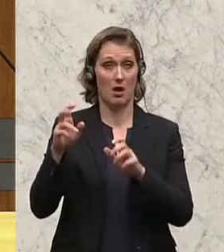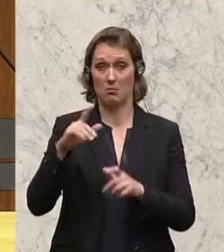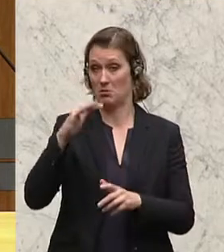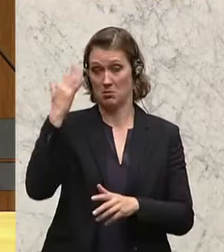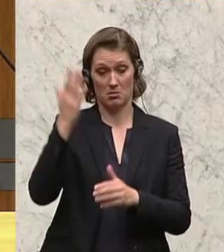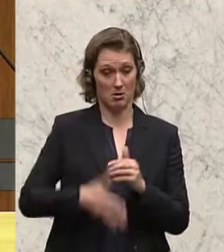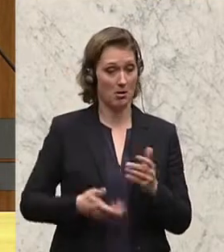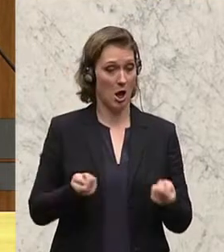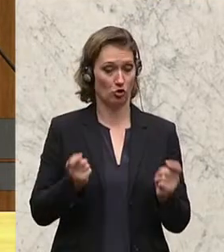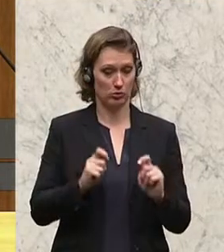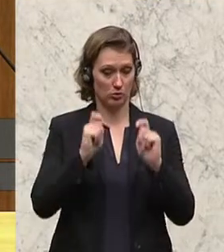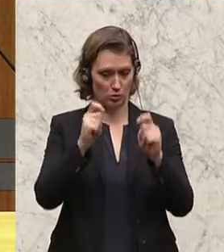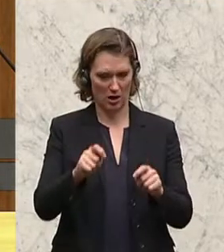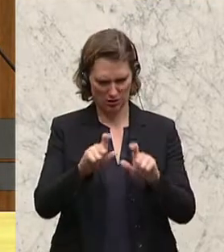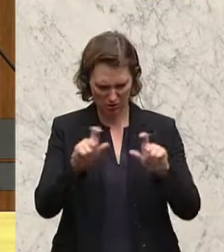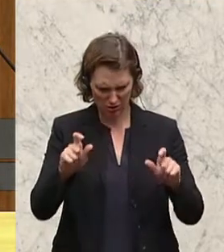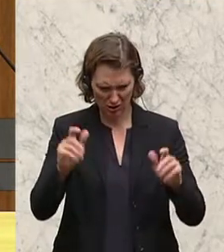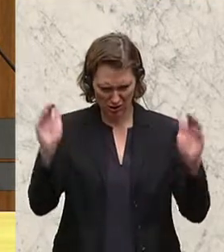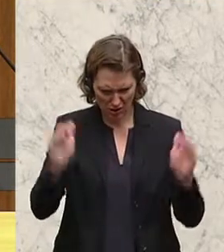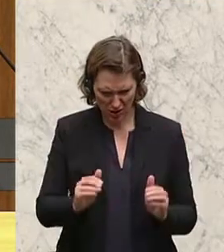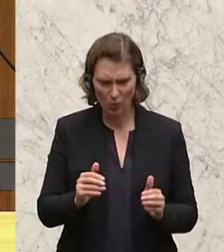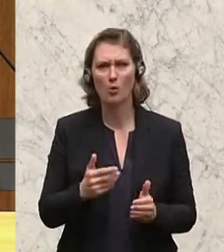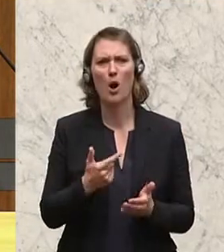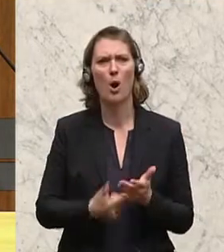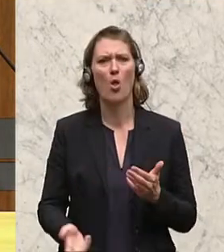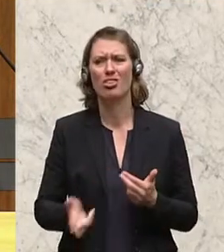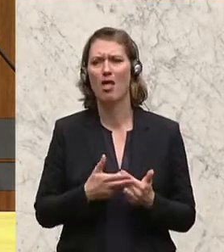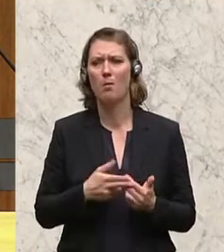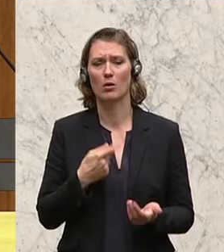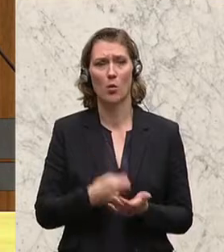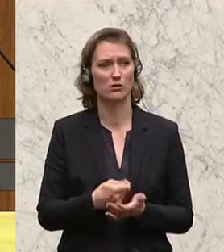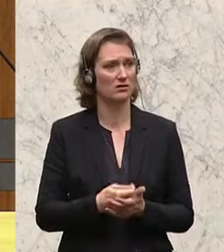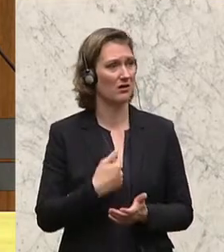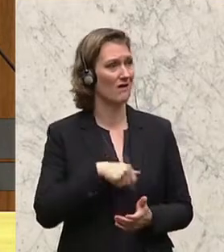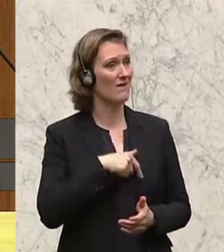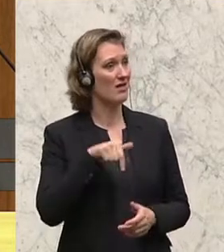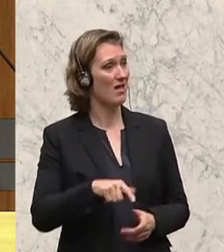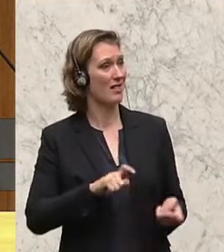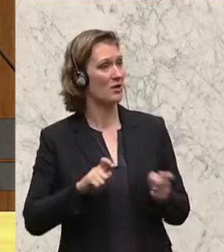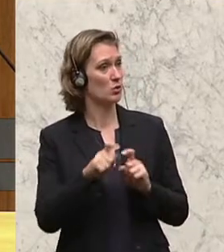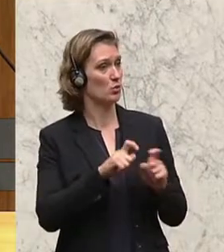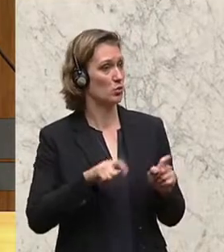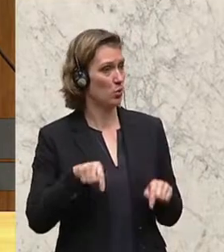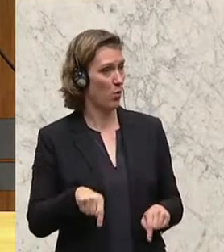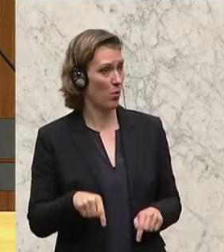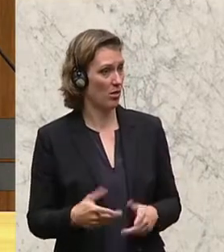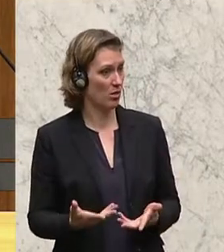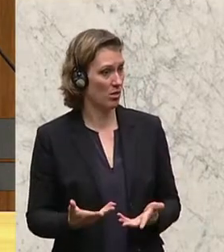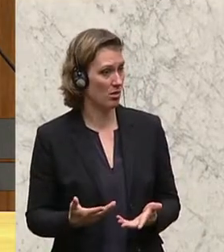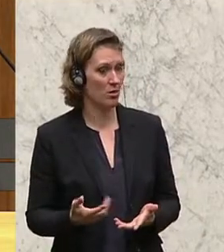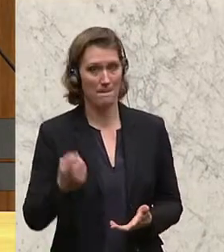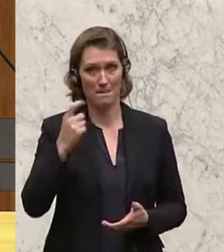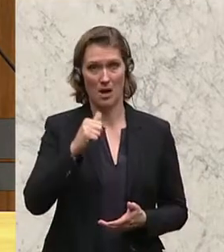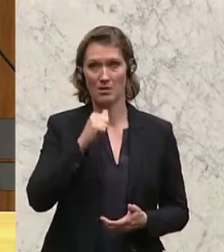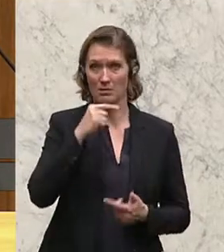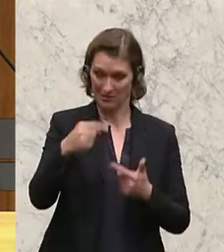Entschließungsantrag, der den Titel hat, Senkung der Lohnnebenkosten. Den diskutieren wir im Zuge dieser kurzen Debatte und